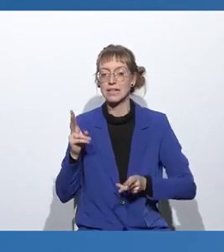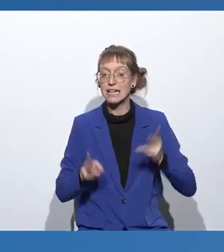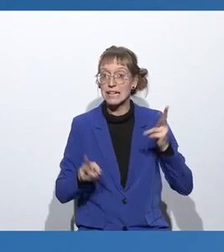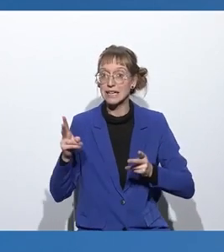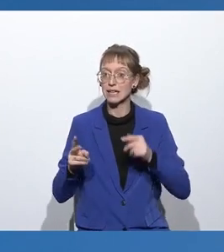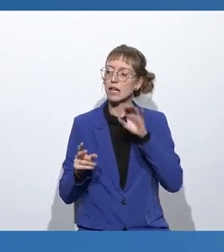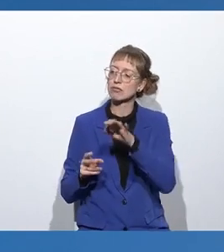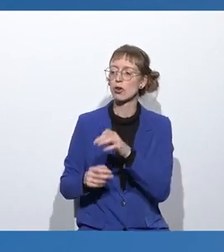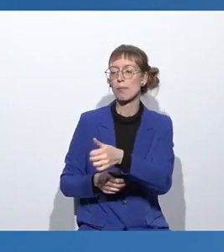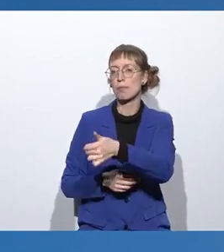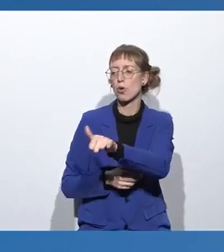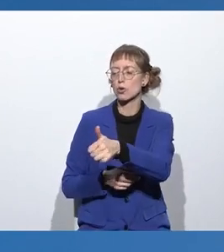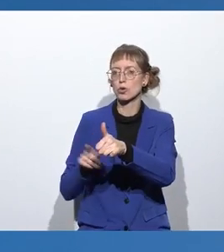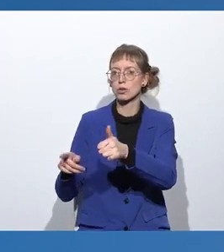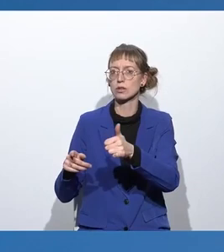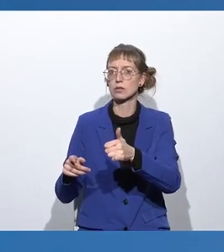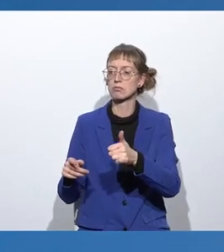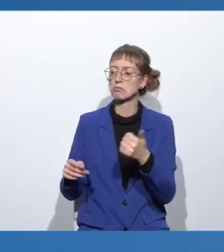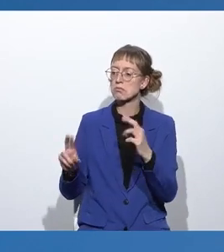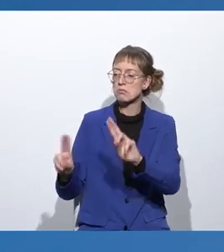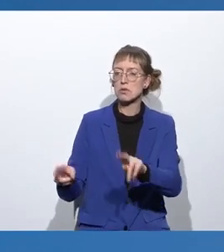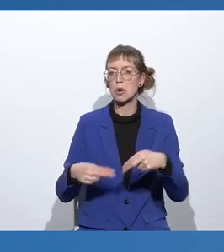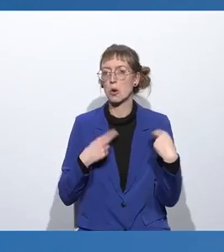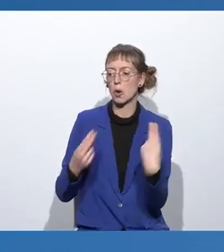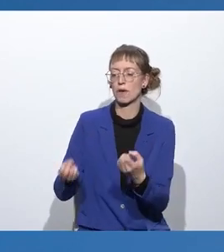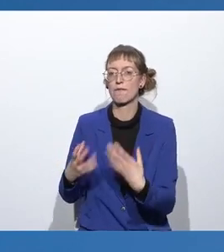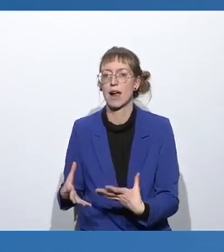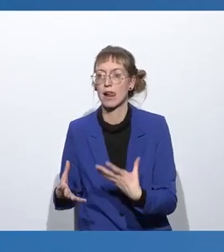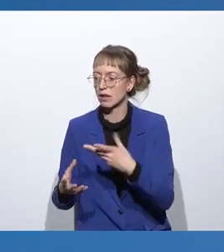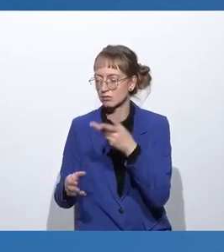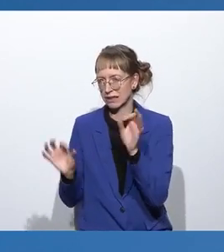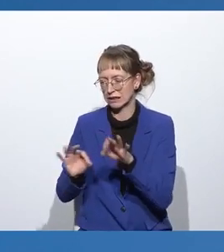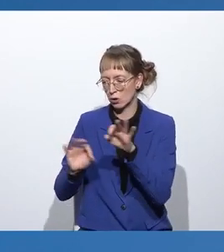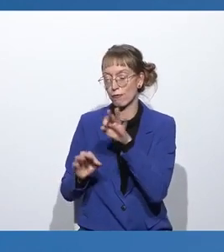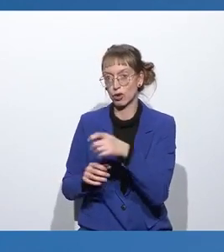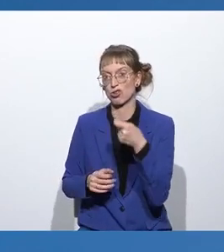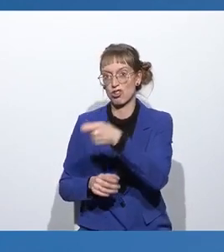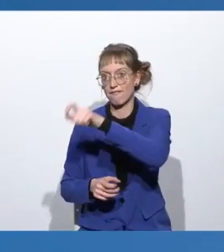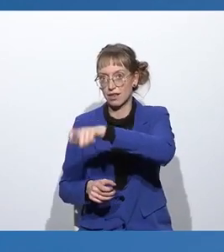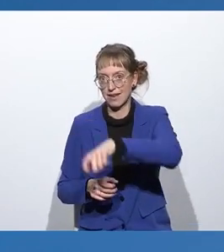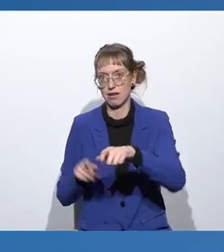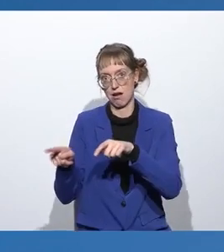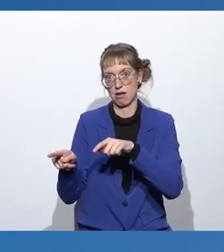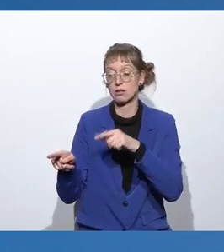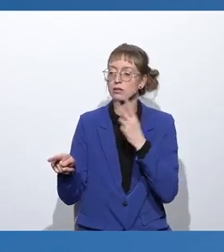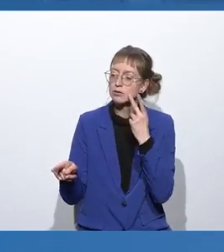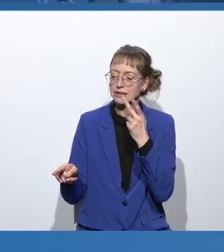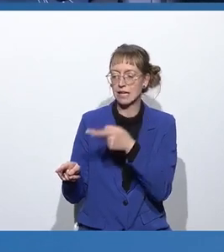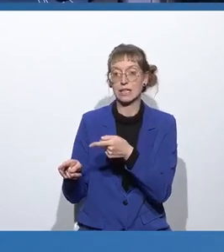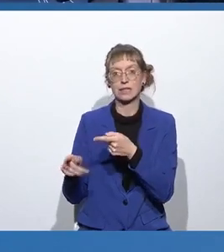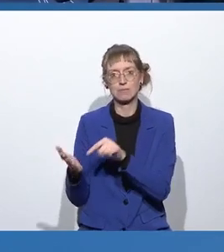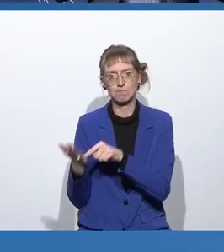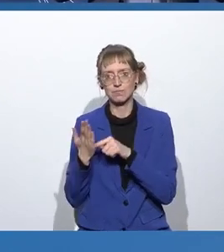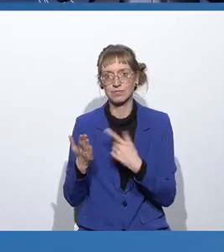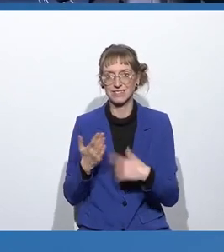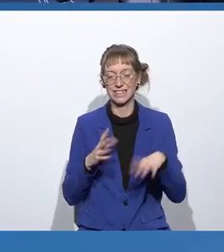eine Prognose über das Rückfallrisiko von Straftätern abzugeben. Und es hat sich gezeigt in der Praxis, dass diese